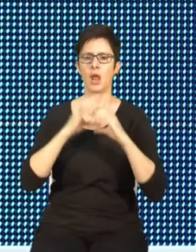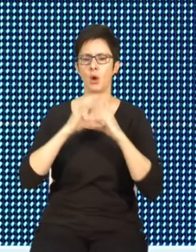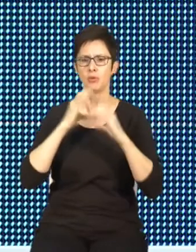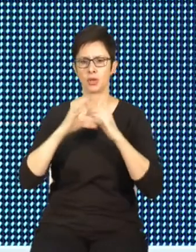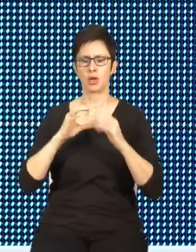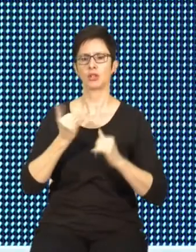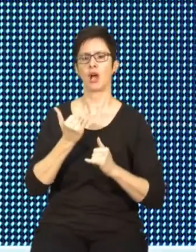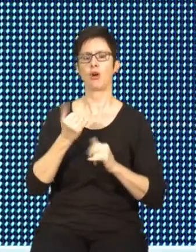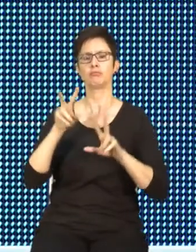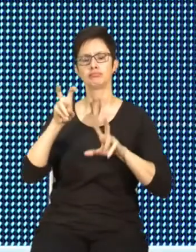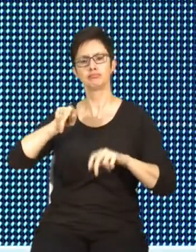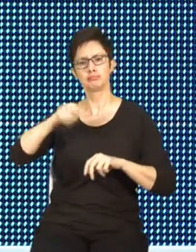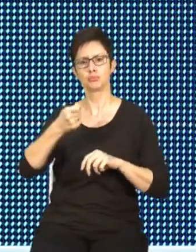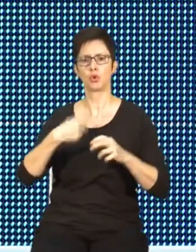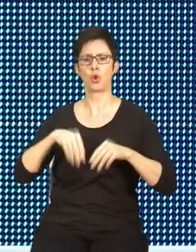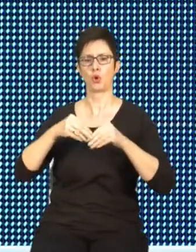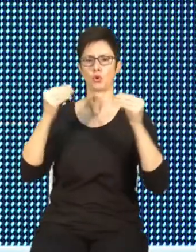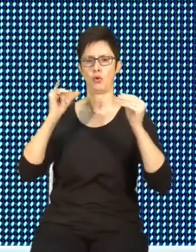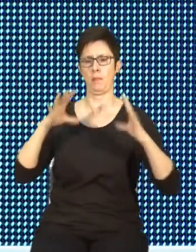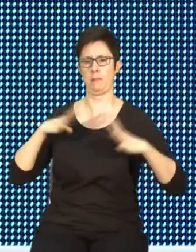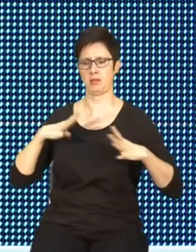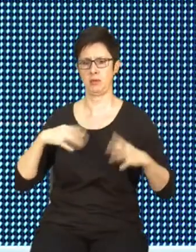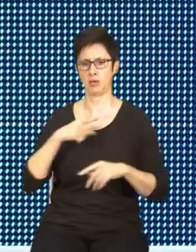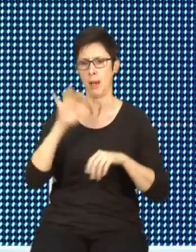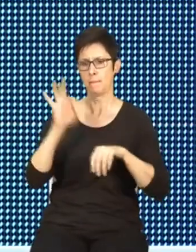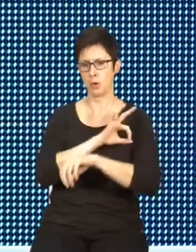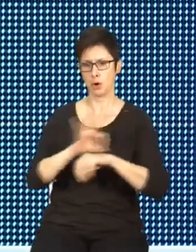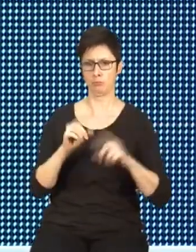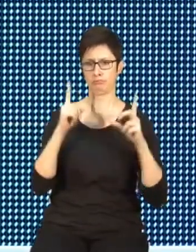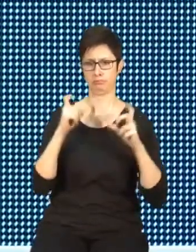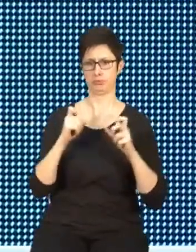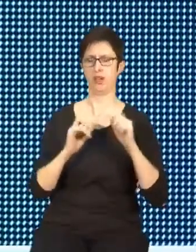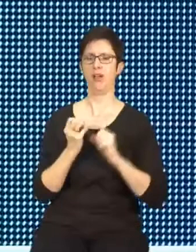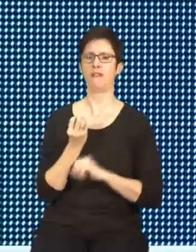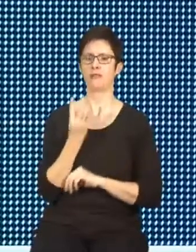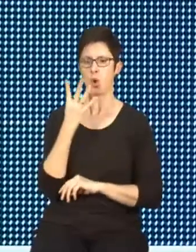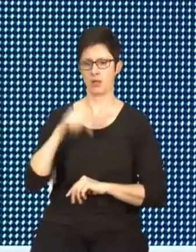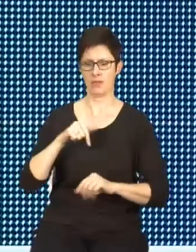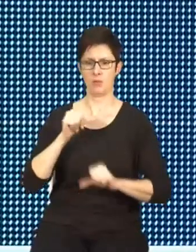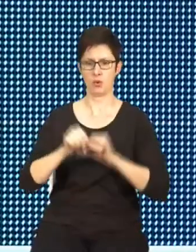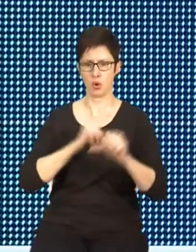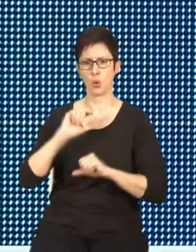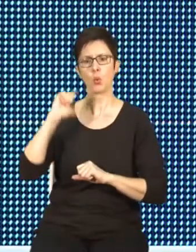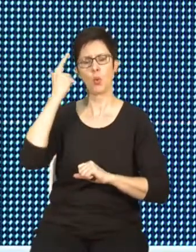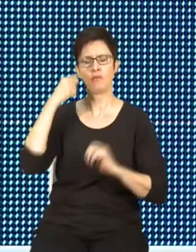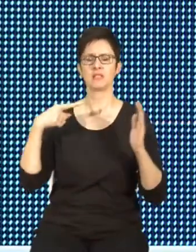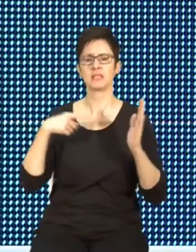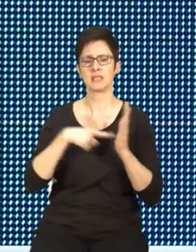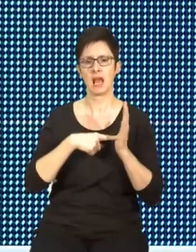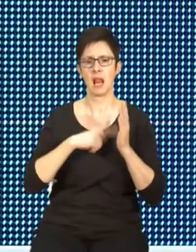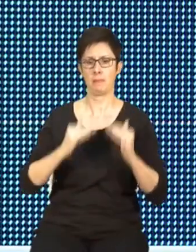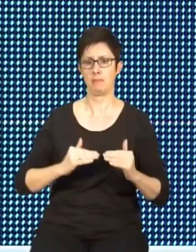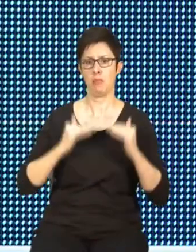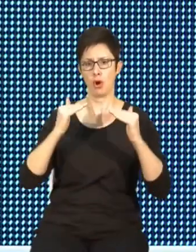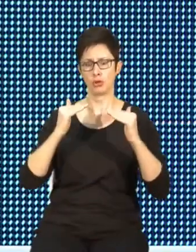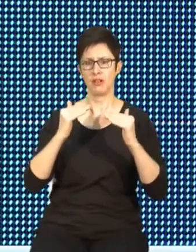bezpieczeństwa. Projekt ten formalnie wystartował wiosną tego roku i przypomnę, że jego głównym celem jest podnieszenie,